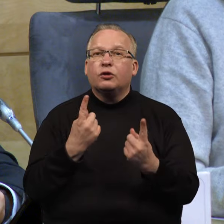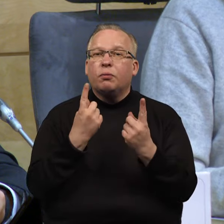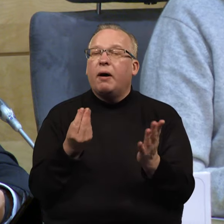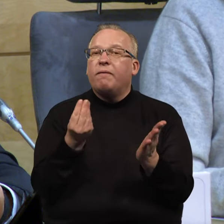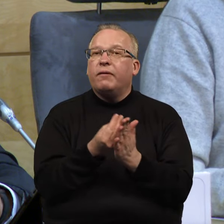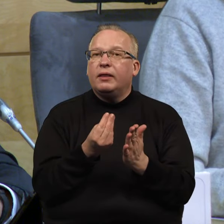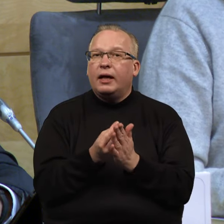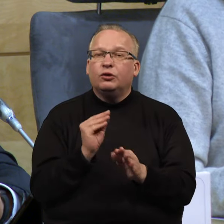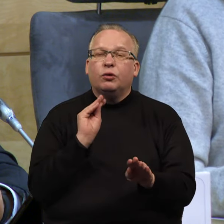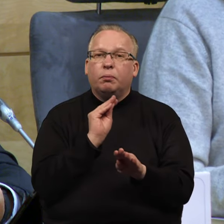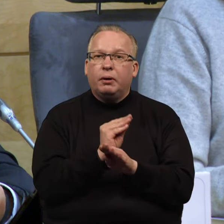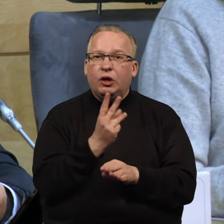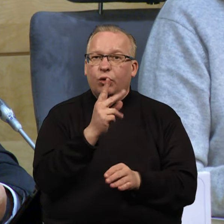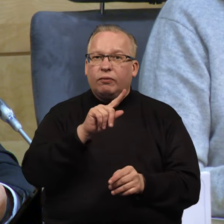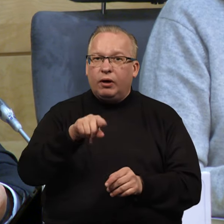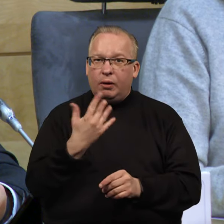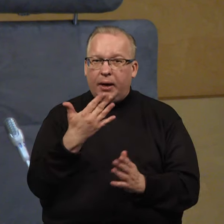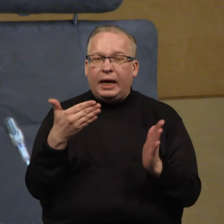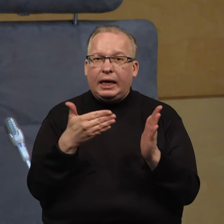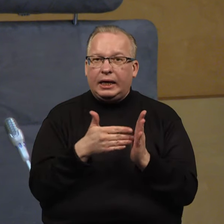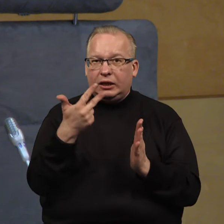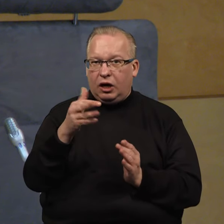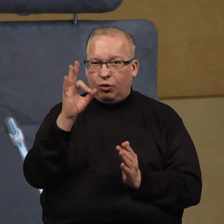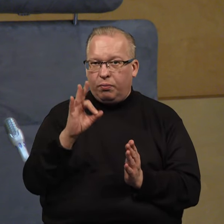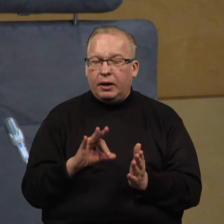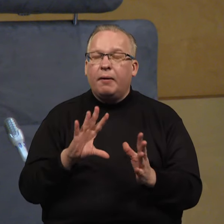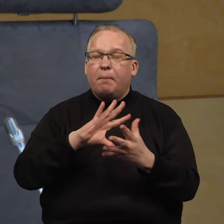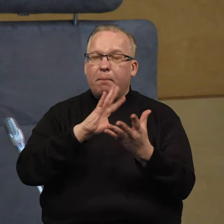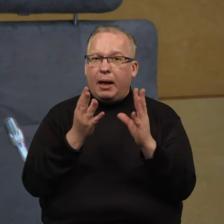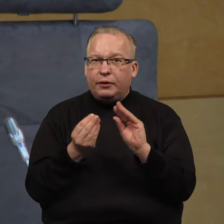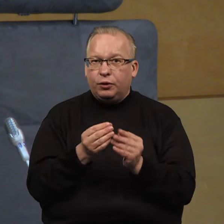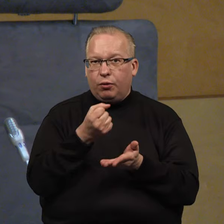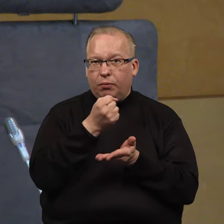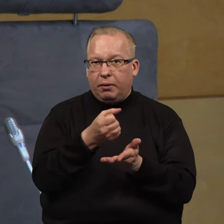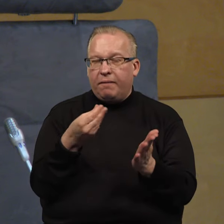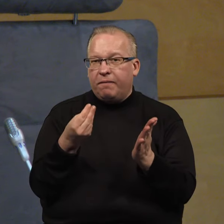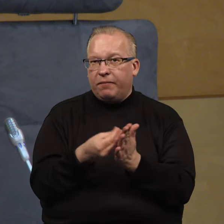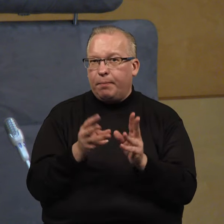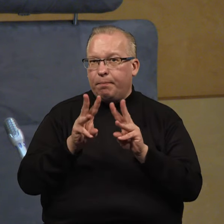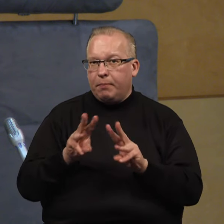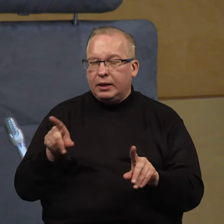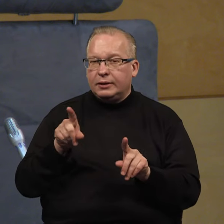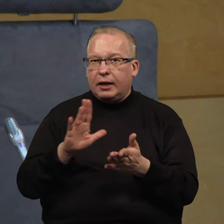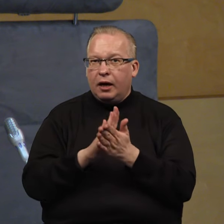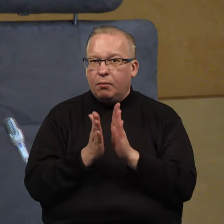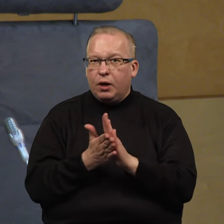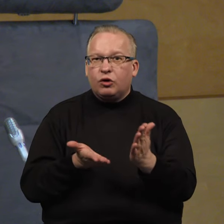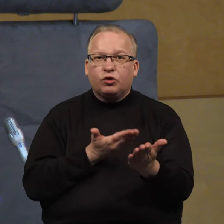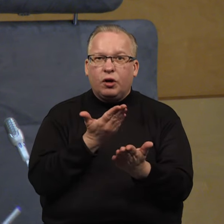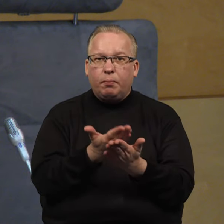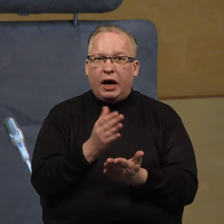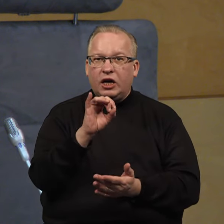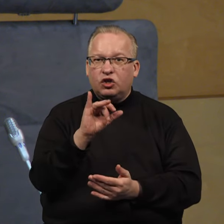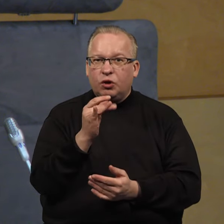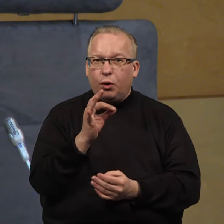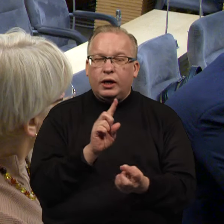finansavimą nuo 2,5 iki 3 procentų bendrojo vidaus produkto, finansų ministerija parengė ir pristatė premjerės Ingridos